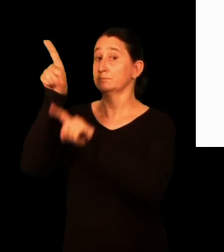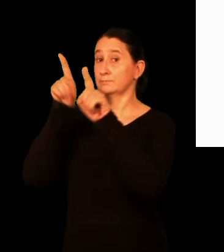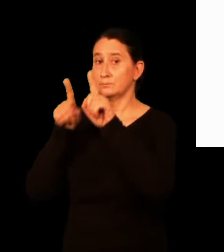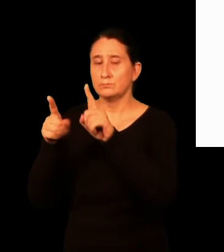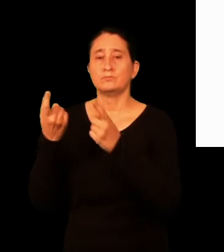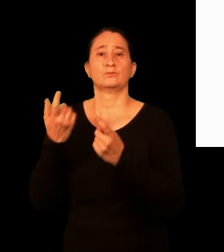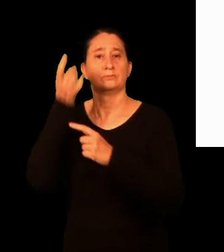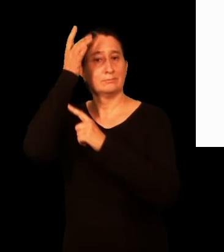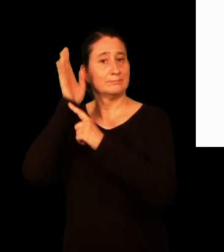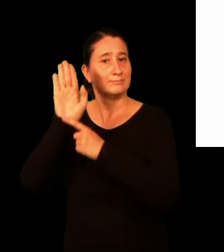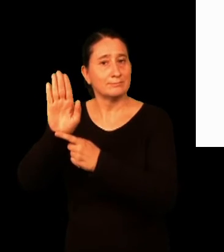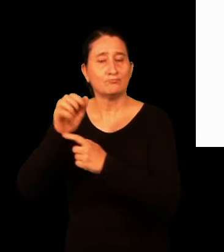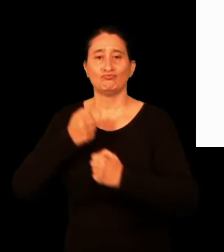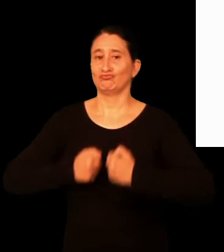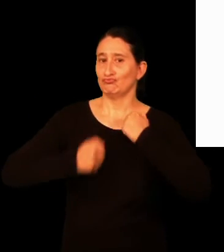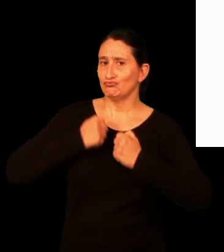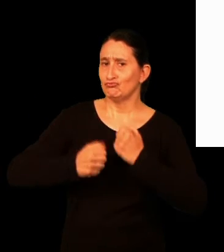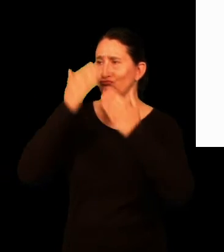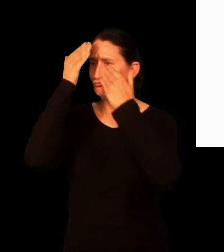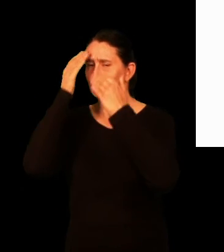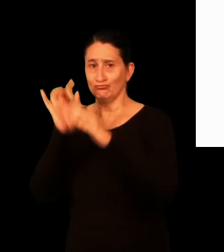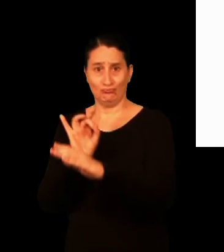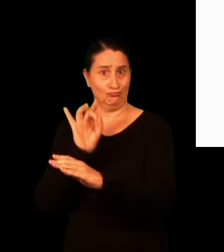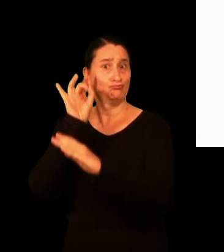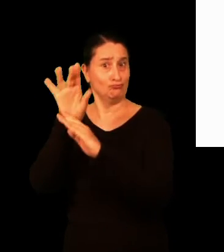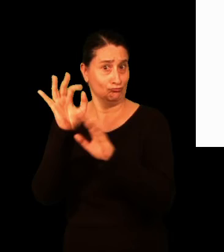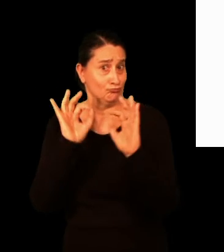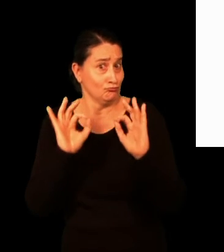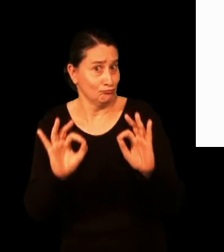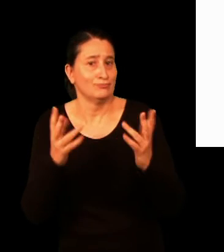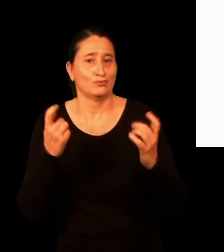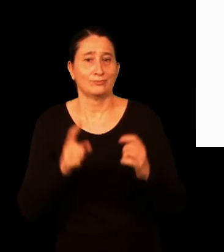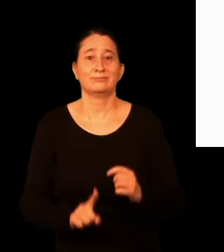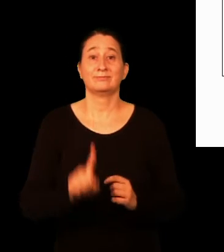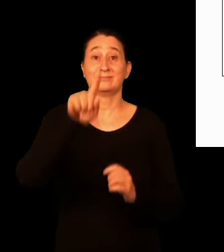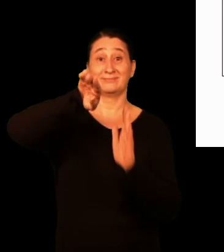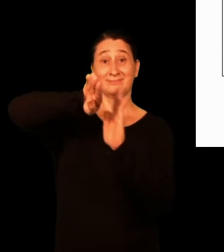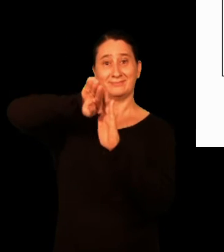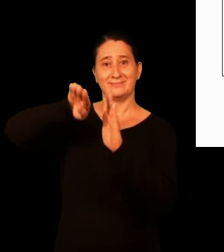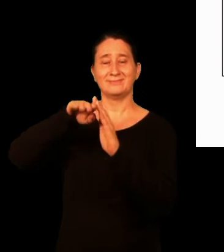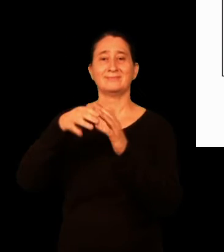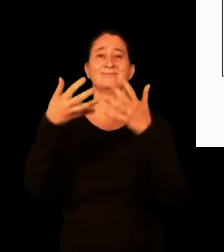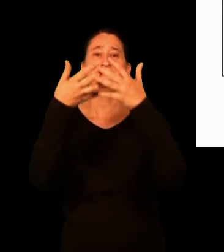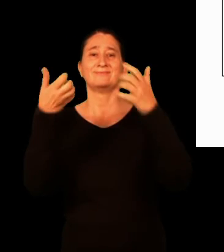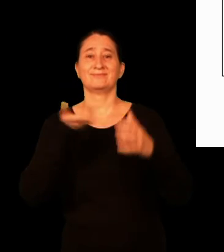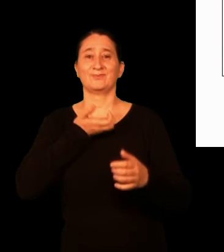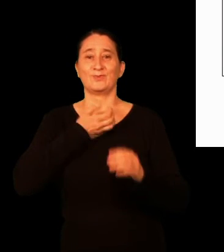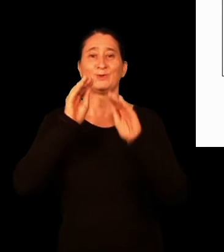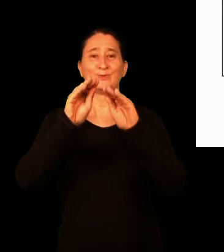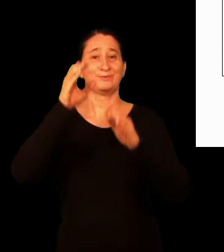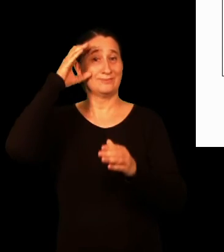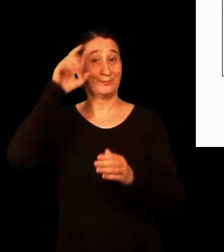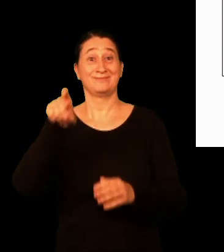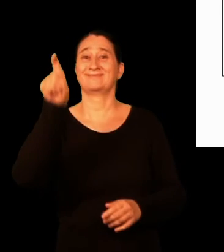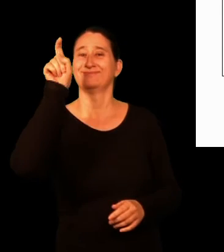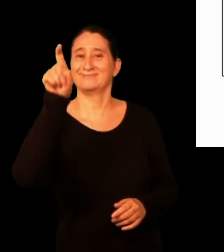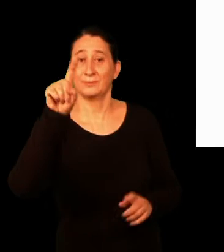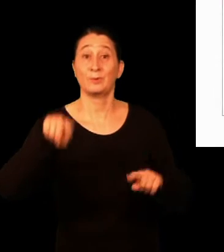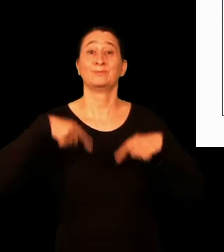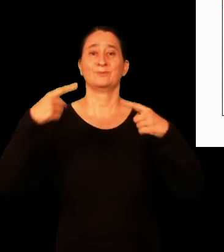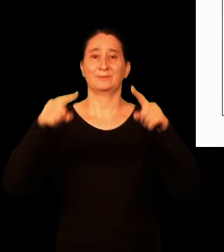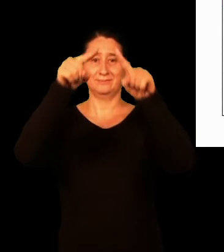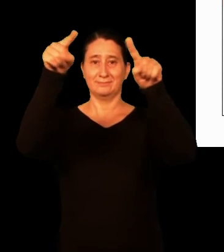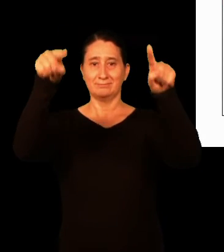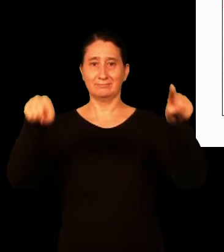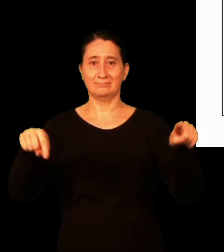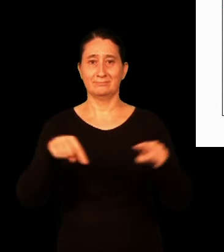Kontsultak iradokizunak, kesak, edo zorionak bidaltzeko, sakatu zure udalak aditzen dizu, goian